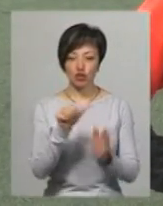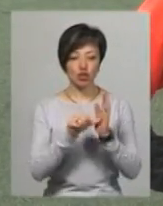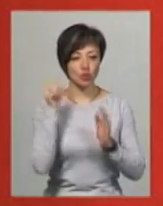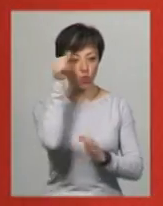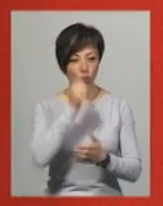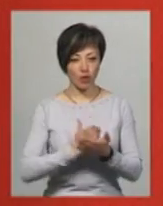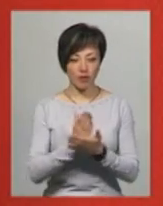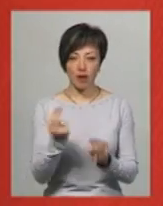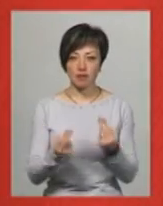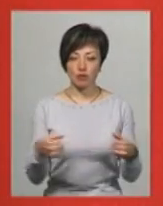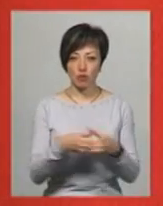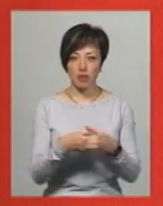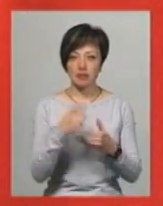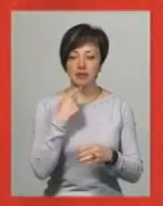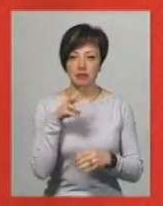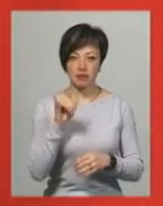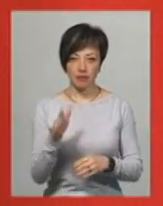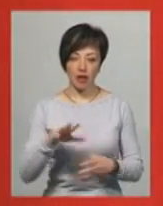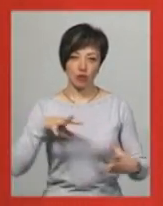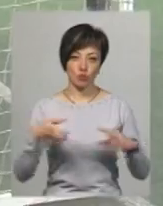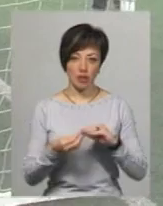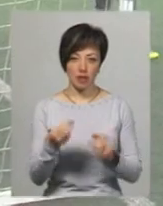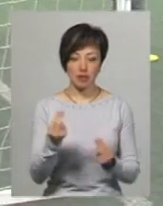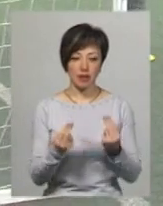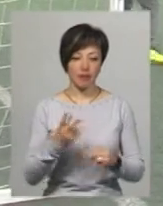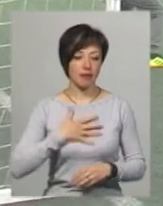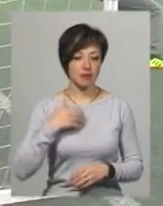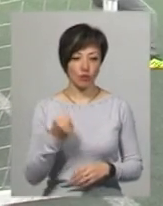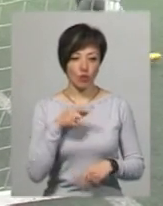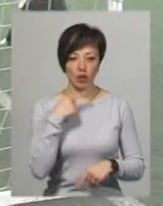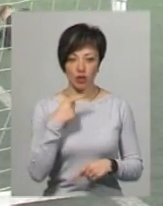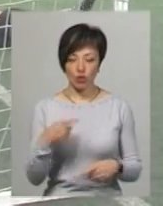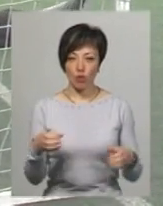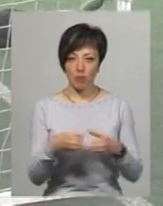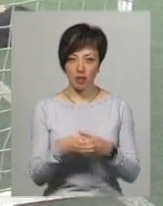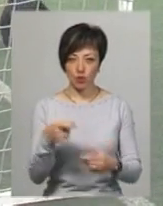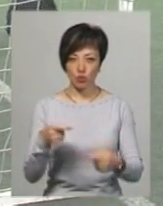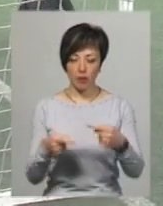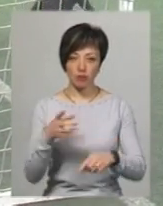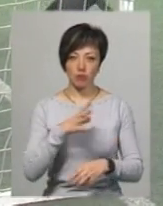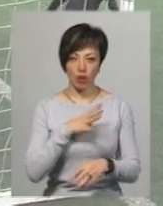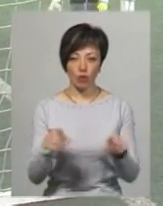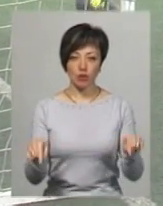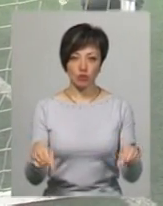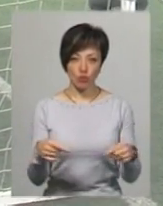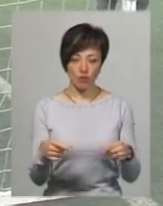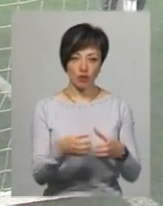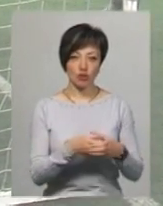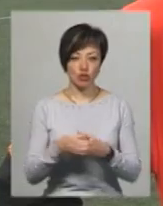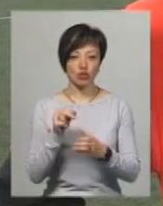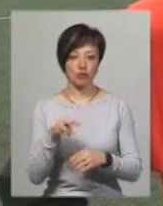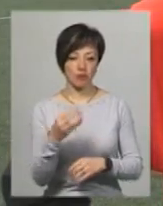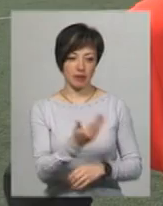шість років, гравець команди «Скрасилова». Результатами гри «Незадоволений» каже, команда суперників була організованішою за